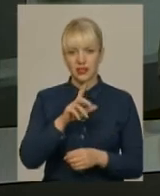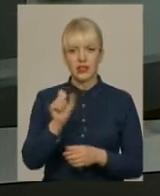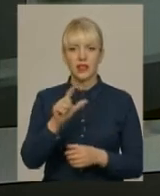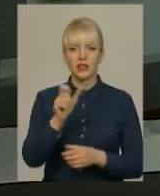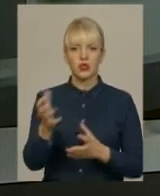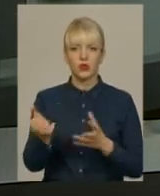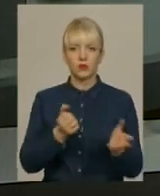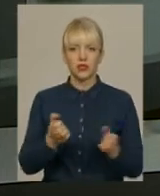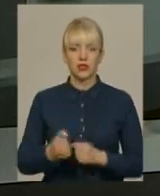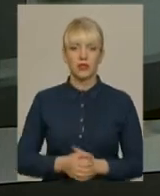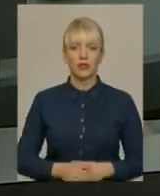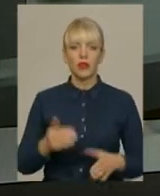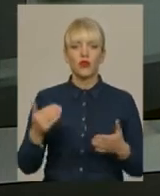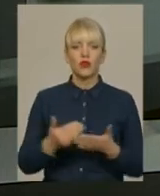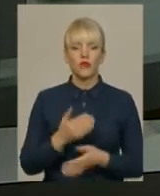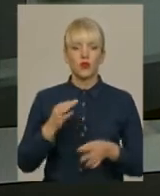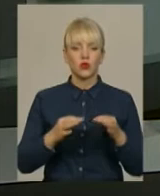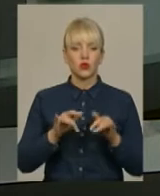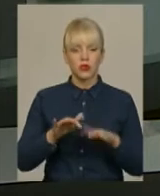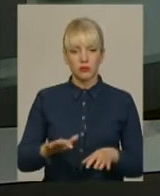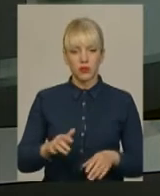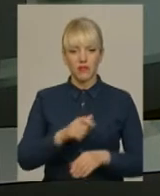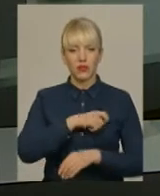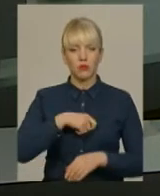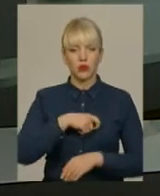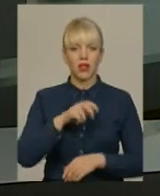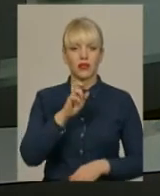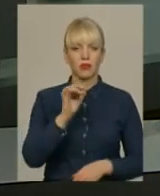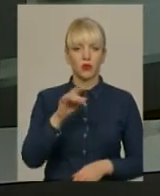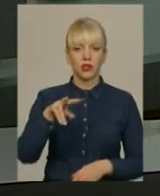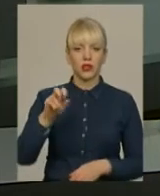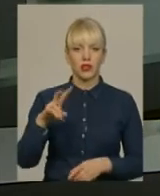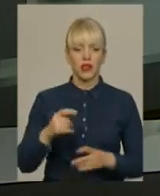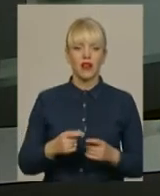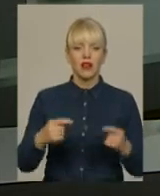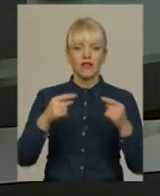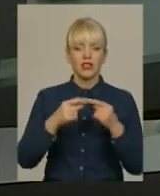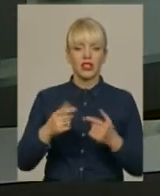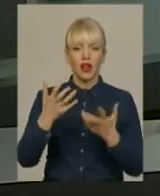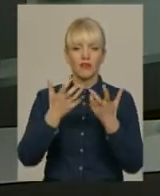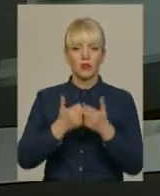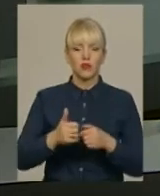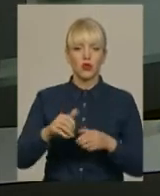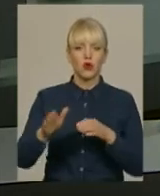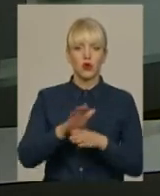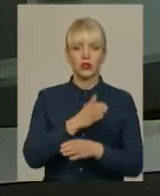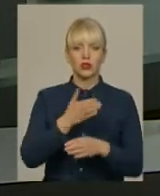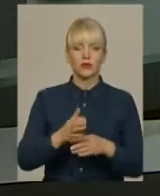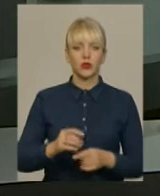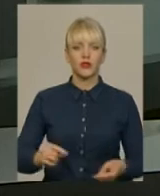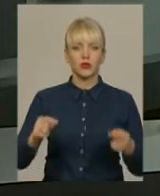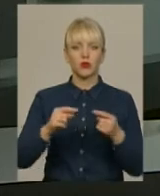Нового суддю у справі депутата обласної ради Віктора Бурлика визначив автоматизований розподіл. Відповідно до звіту,